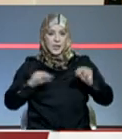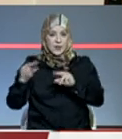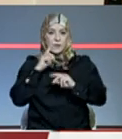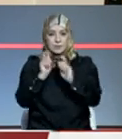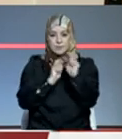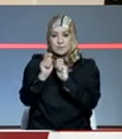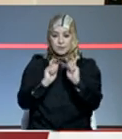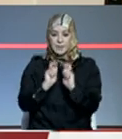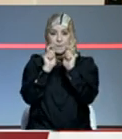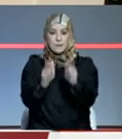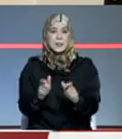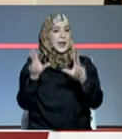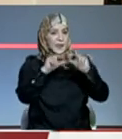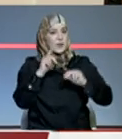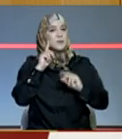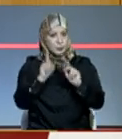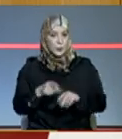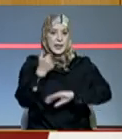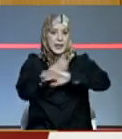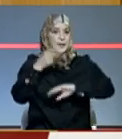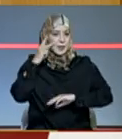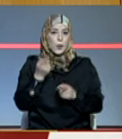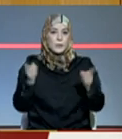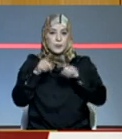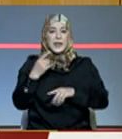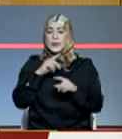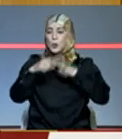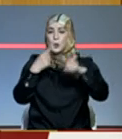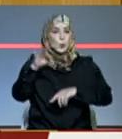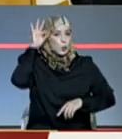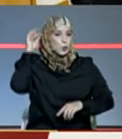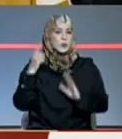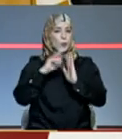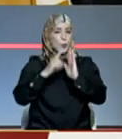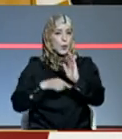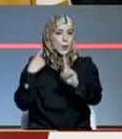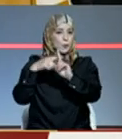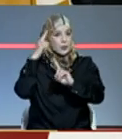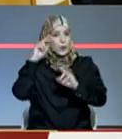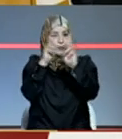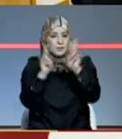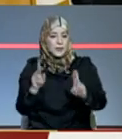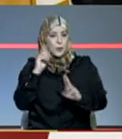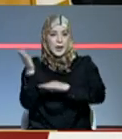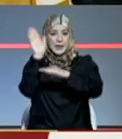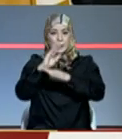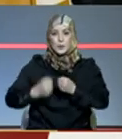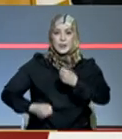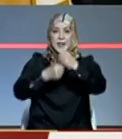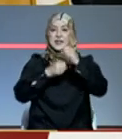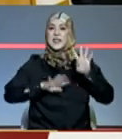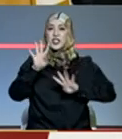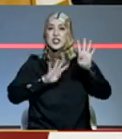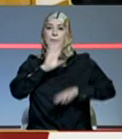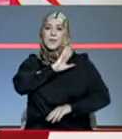المحادثة فرصة أيضا جددة من خلالها رئيس الدولة مواقف تونس ثابتة من بعض المسائل الإقليمية وفي مقدمتها مساندة الشعب